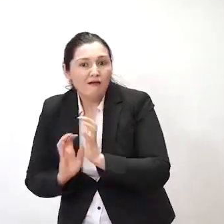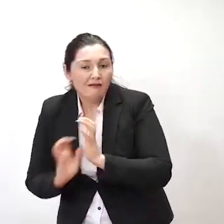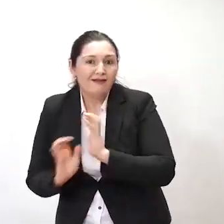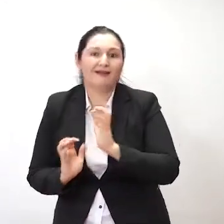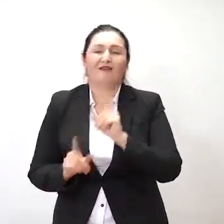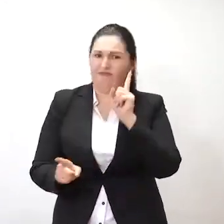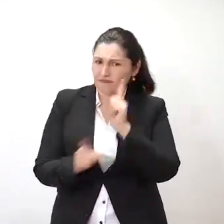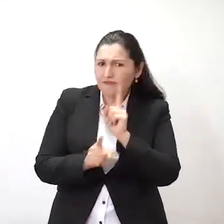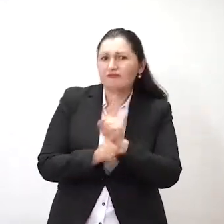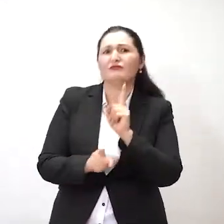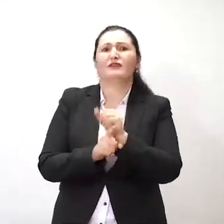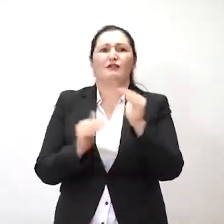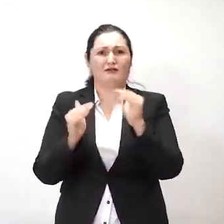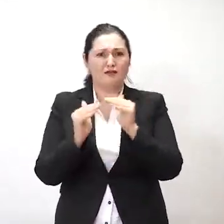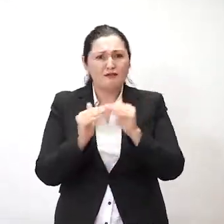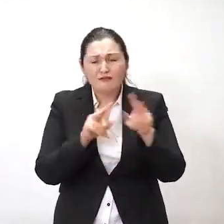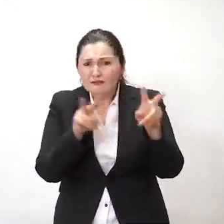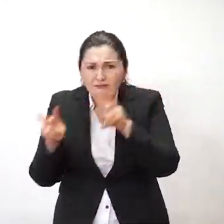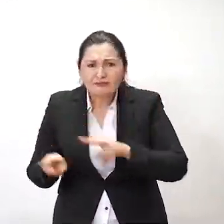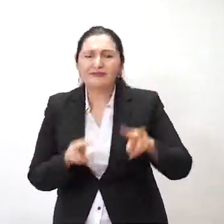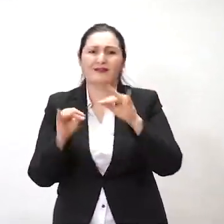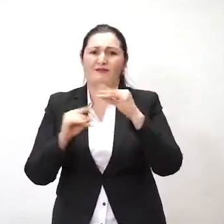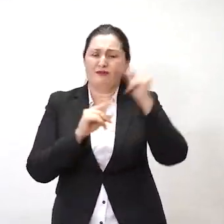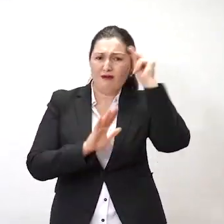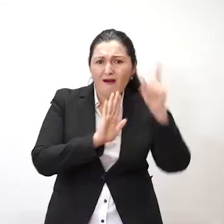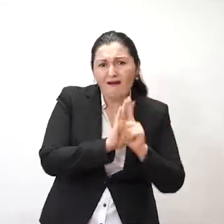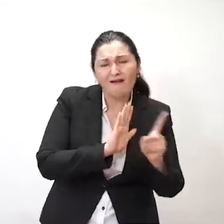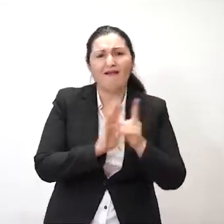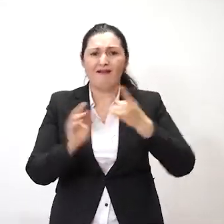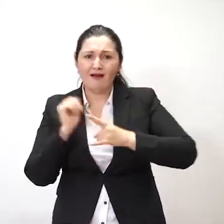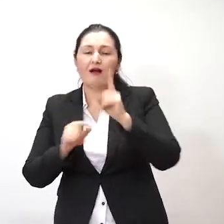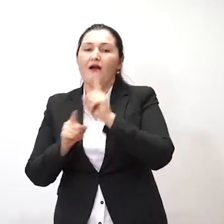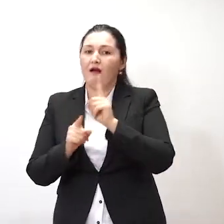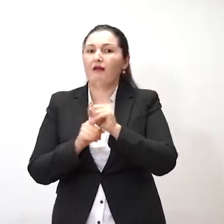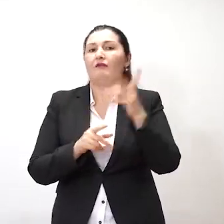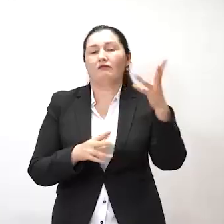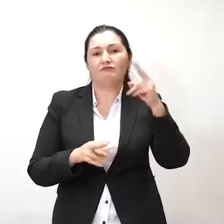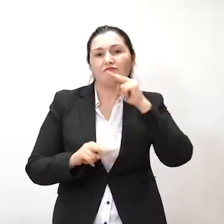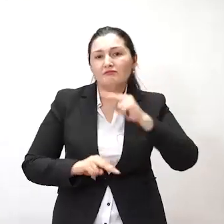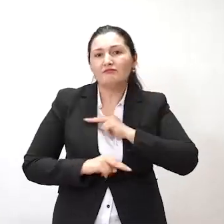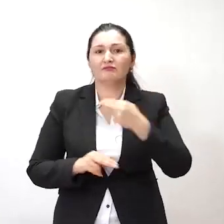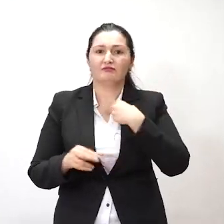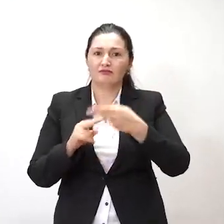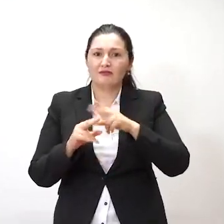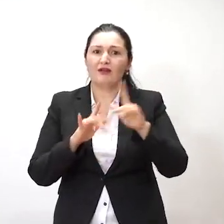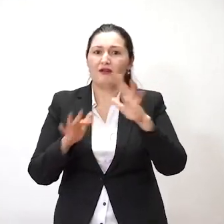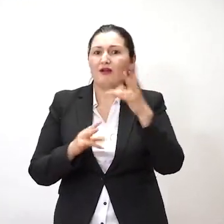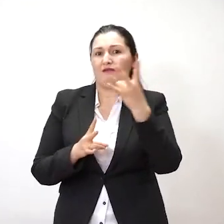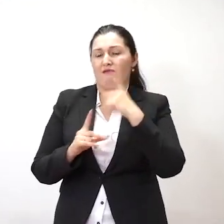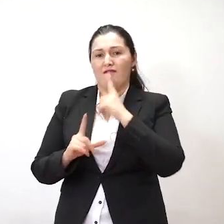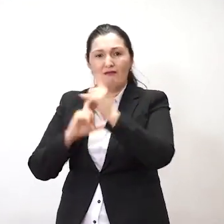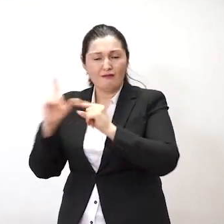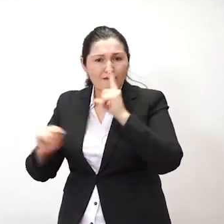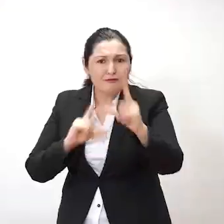با هیچ نیگاه نکردن خواندن دوام دادم. که خوشبختانه همین که خواندن من ریزاگی دادن. مردان که نیگاه نیگاه نیگاه